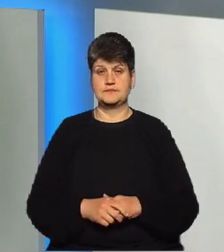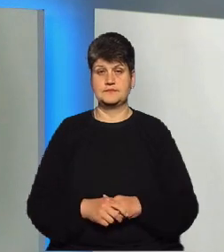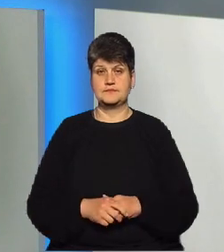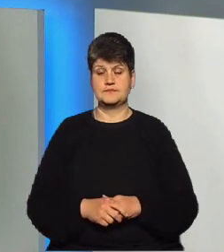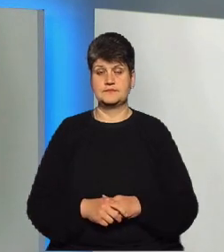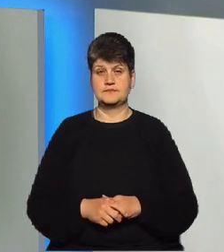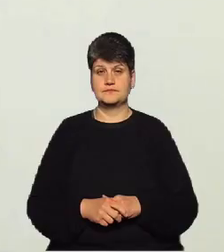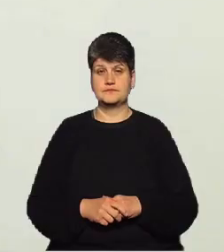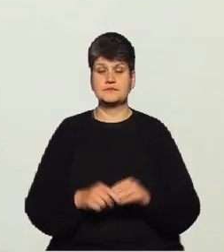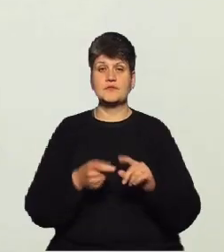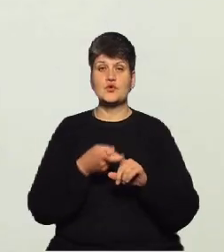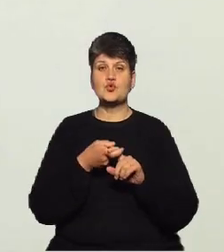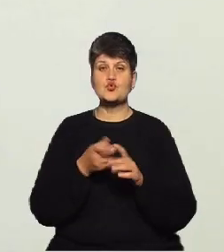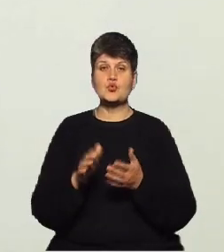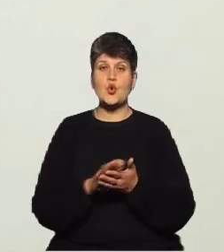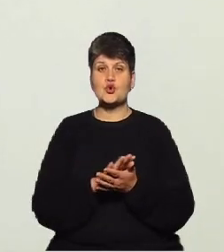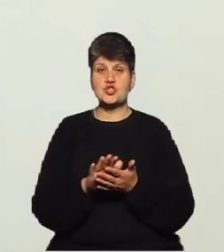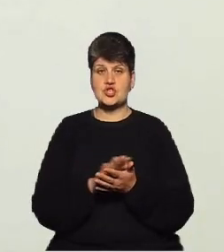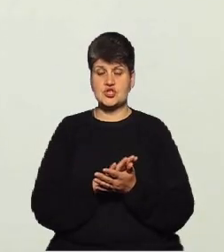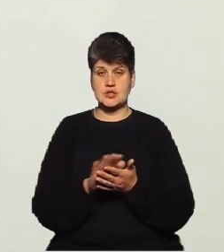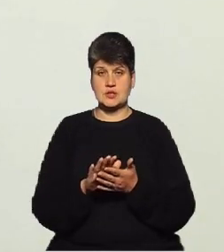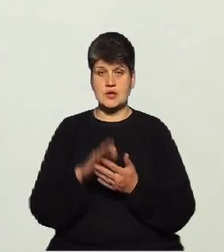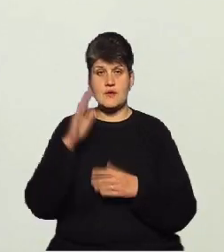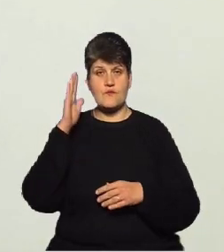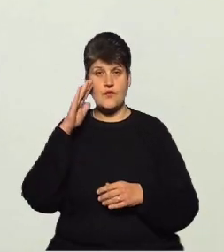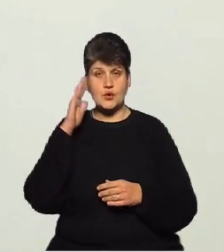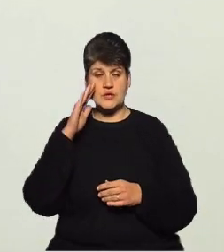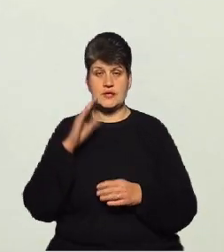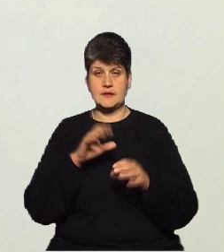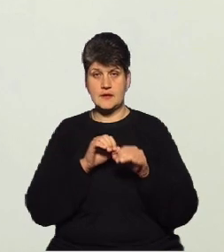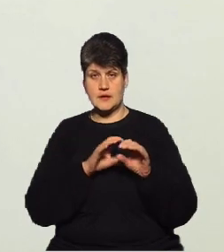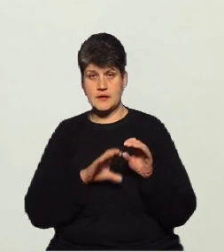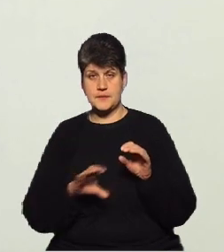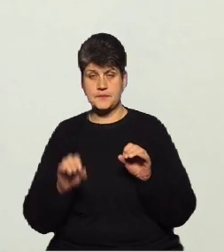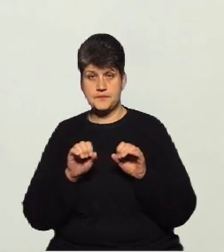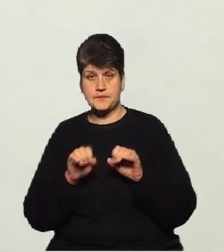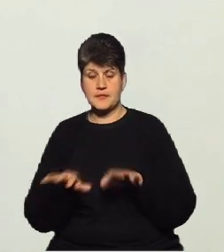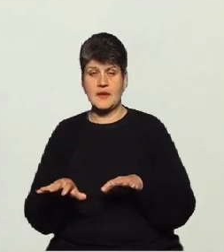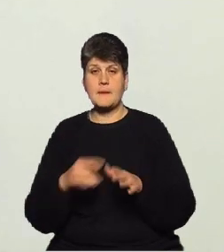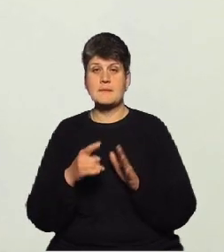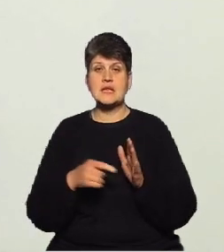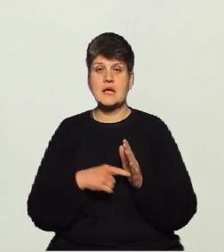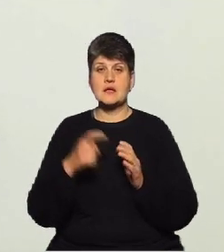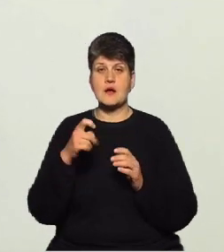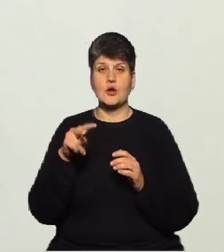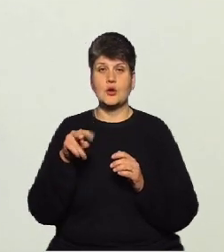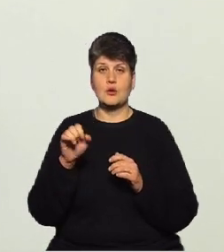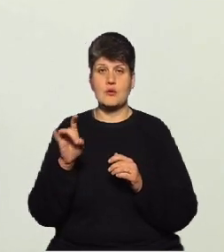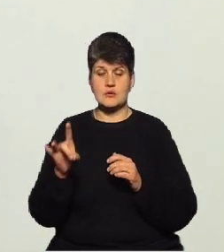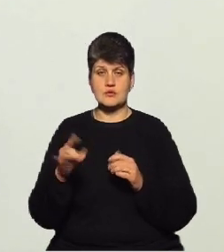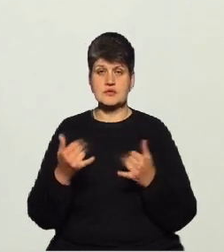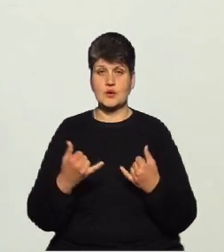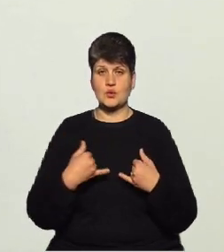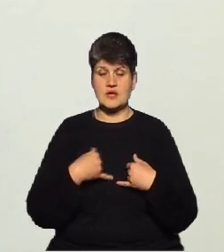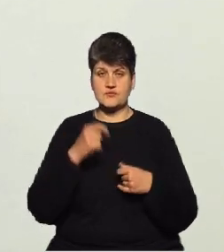Стосовно очищення вод, стічних вод, і питання хлору, оскільки в нас в Україні склалася така